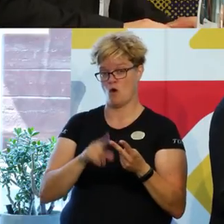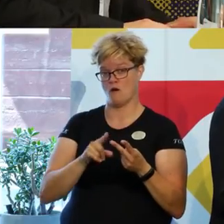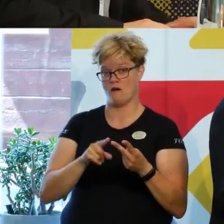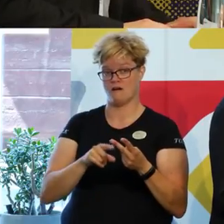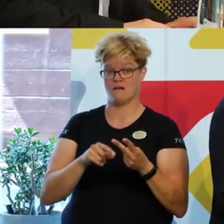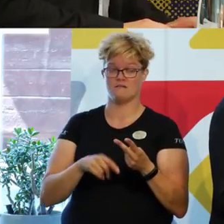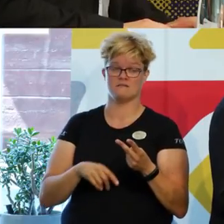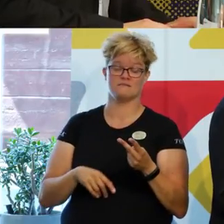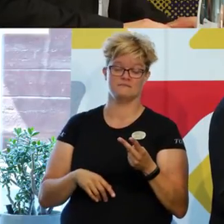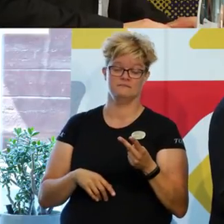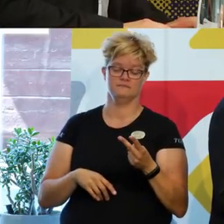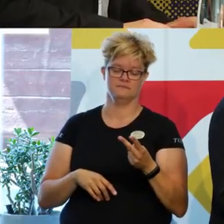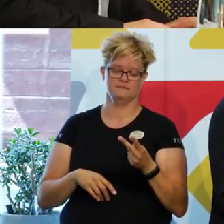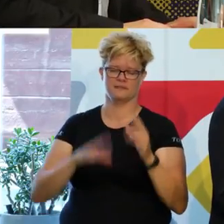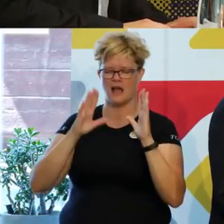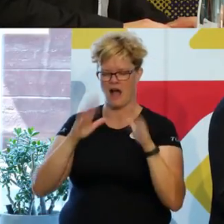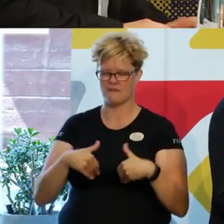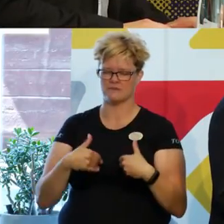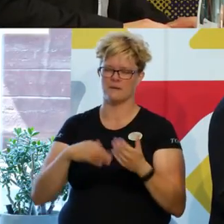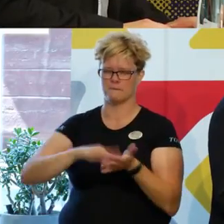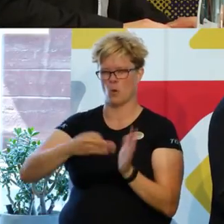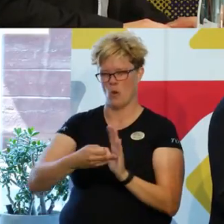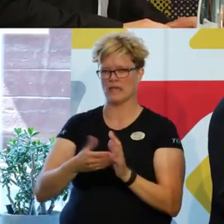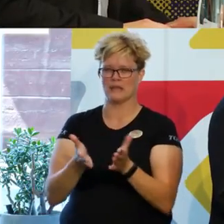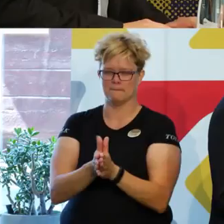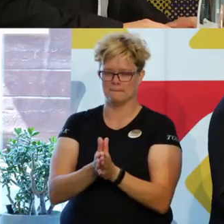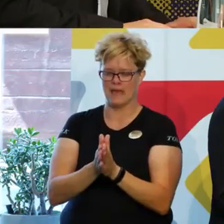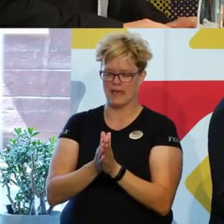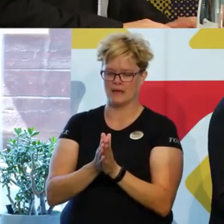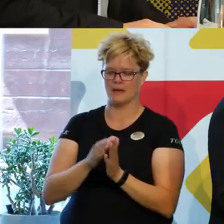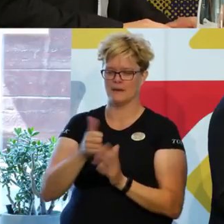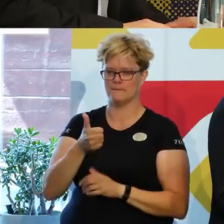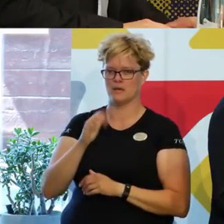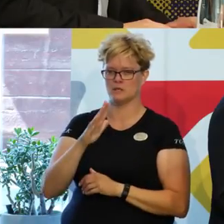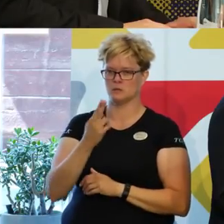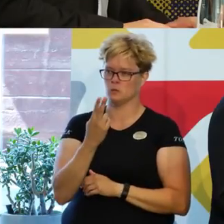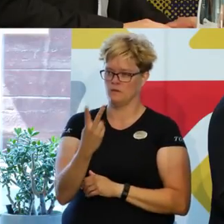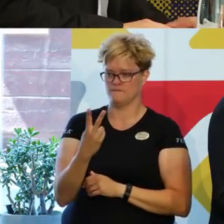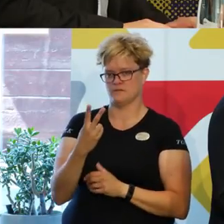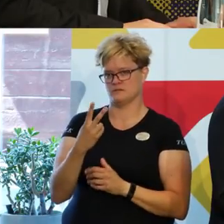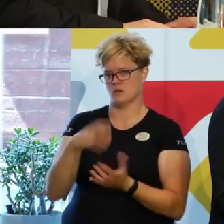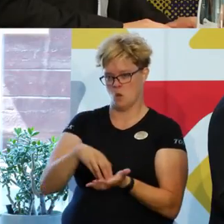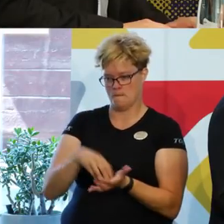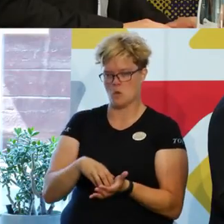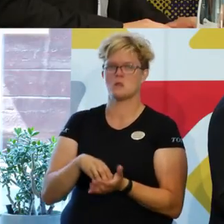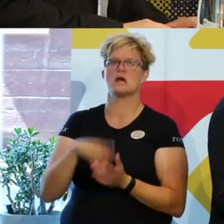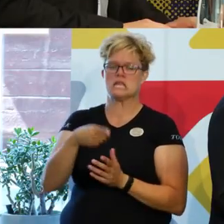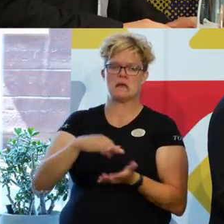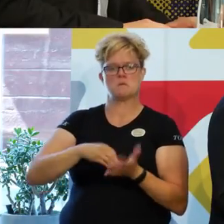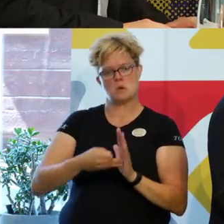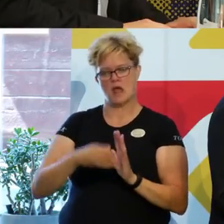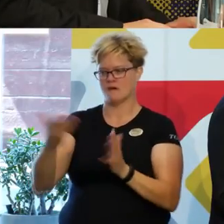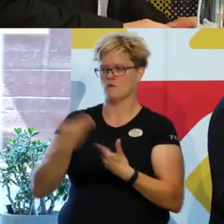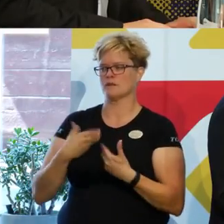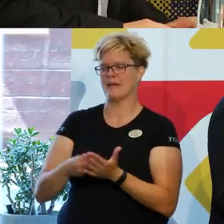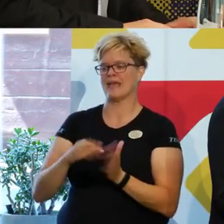också gått, haft ett projekt tillsammans med Bjuvs kommun i ett projekt som var baserat på pengar